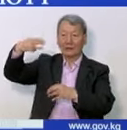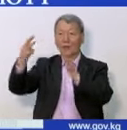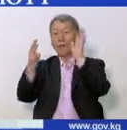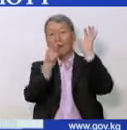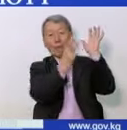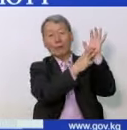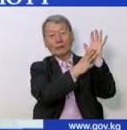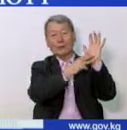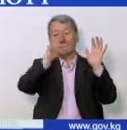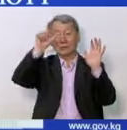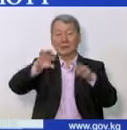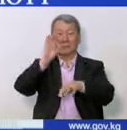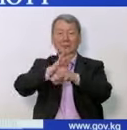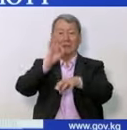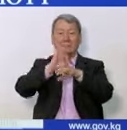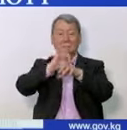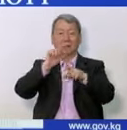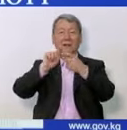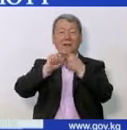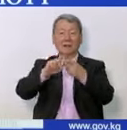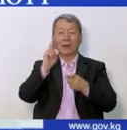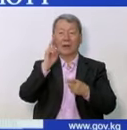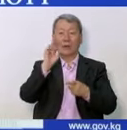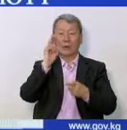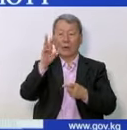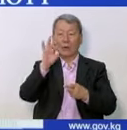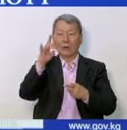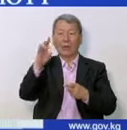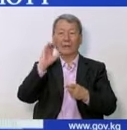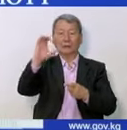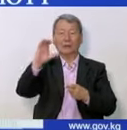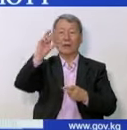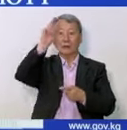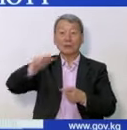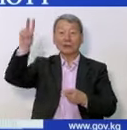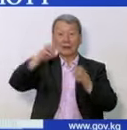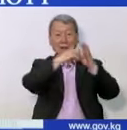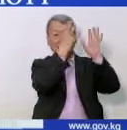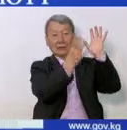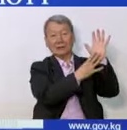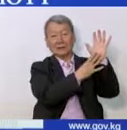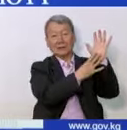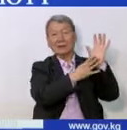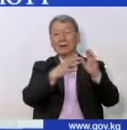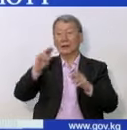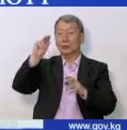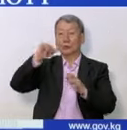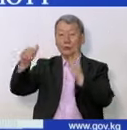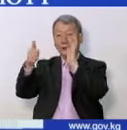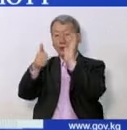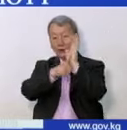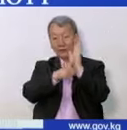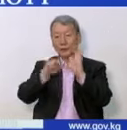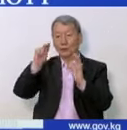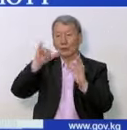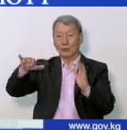случаев заражения COVID-19. В Бишкеке 19 случаев, в Чуйской области 6 случаев,